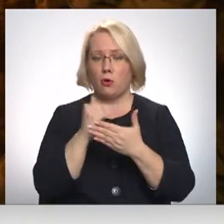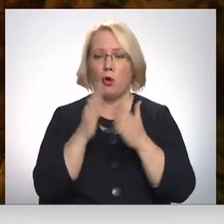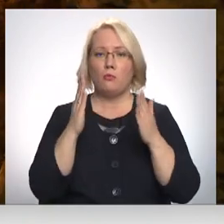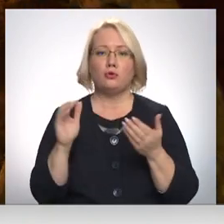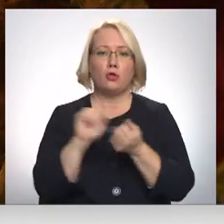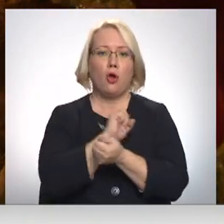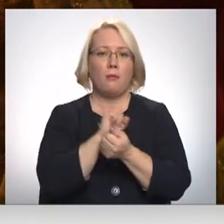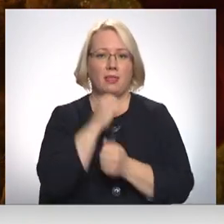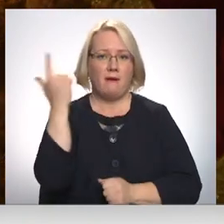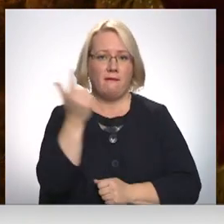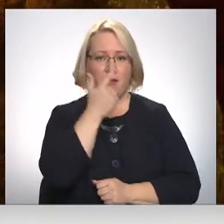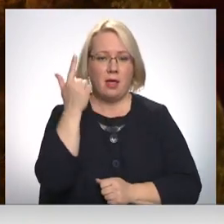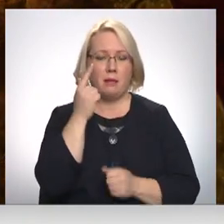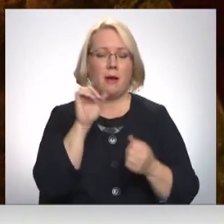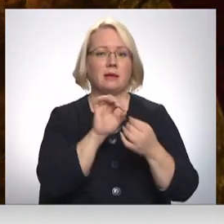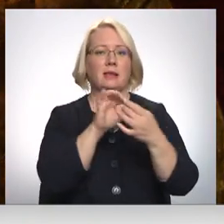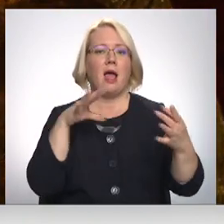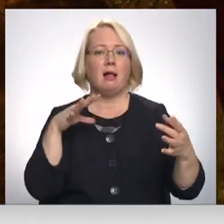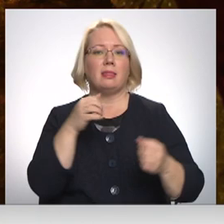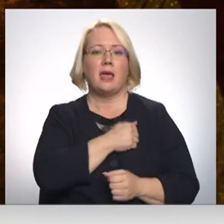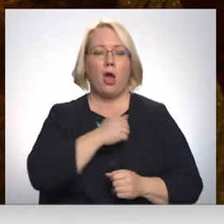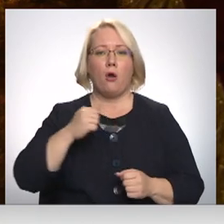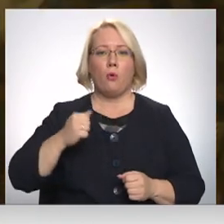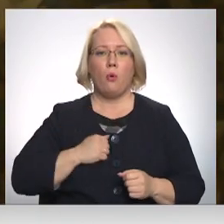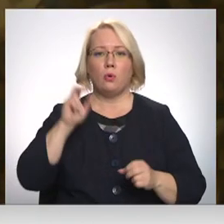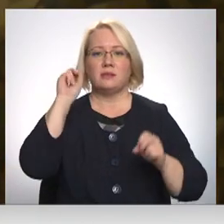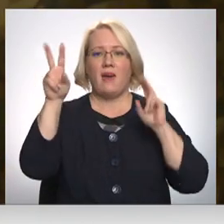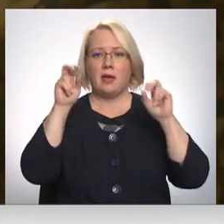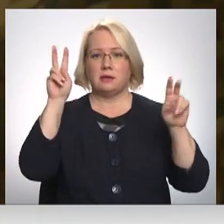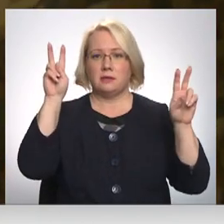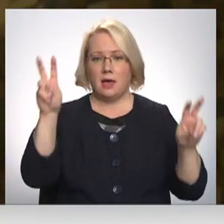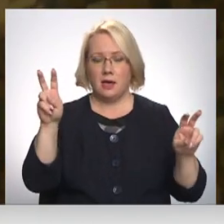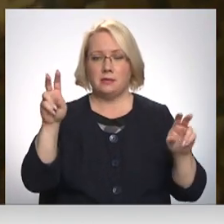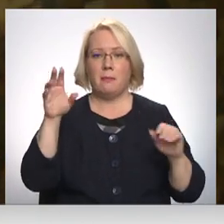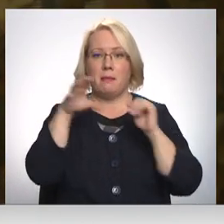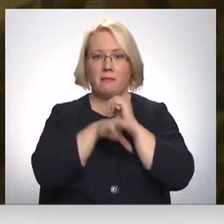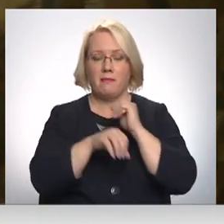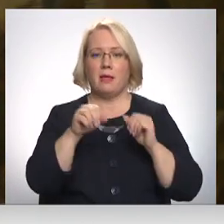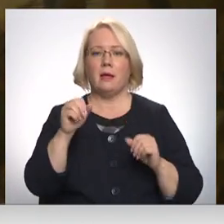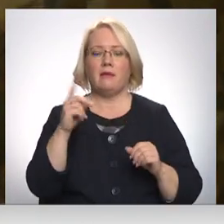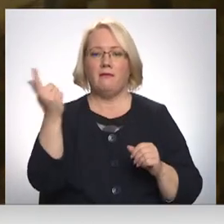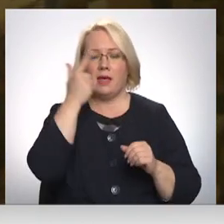dokumentālā filma Strēlnieku zvaigznājs, bet vakara izskaņā filma Dvēseļputenis.